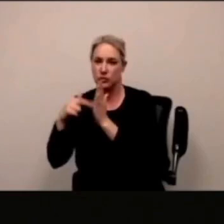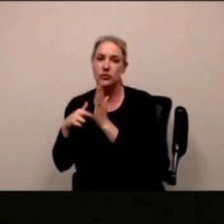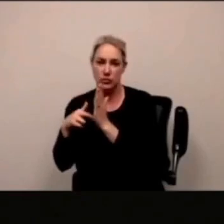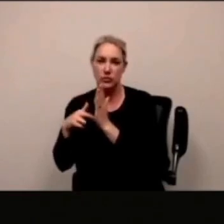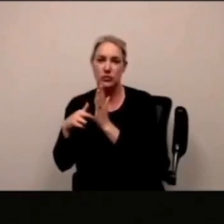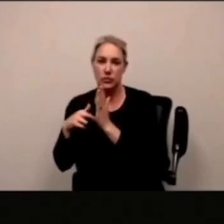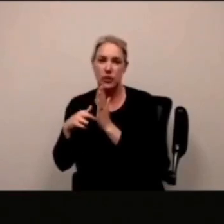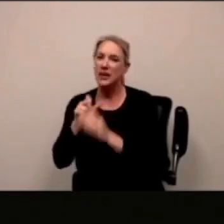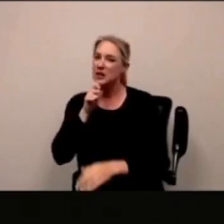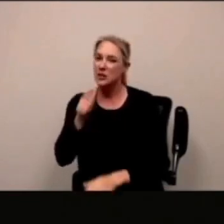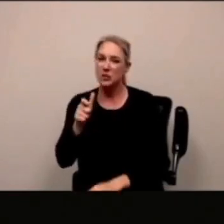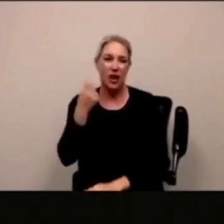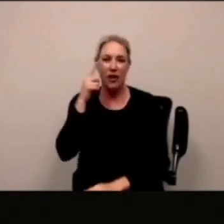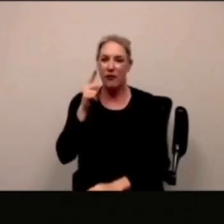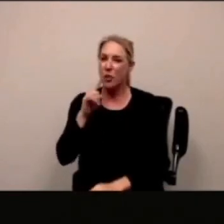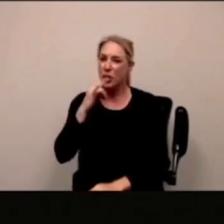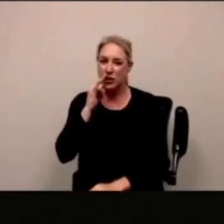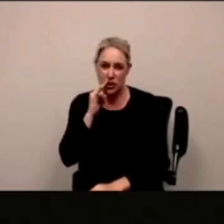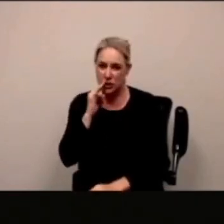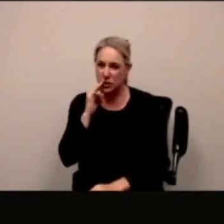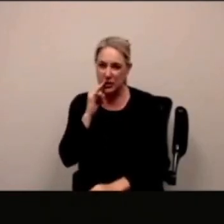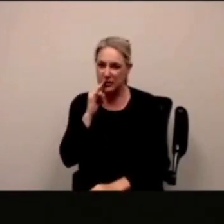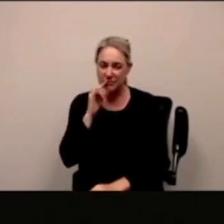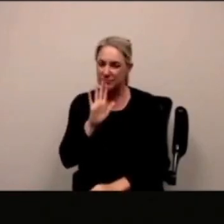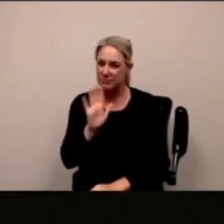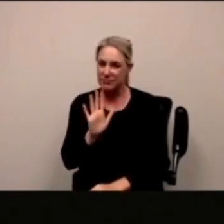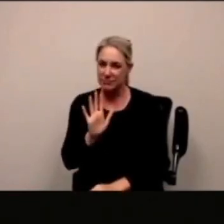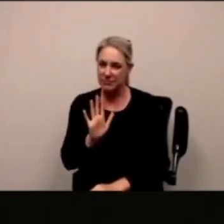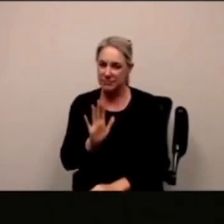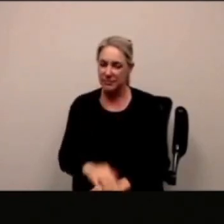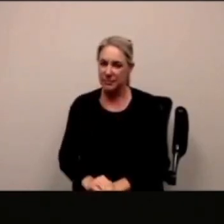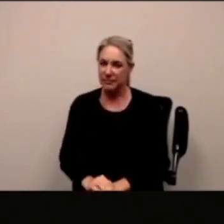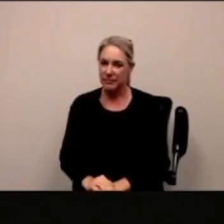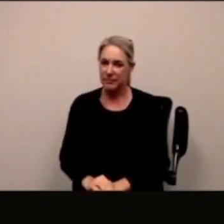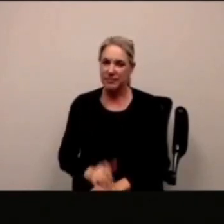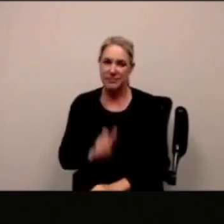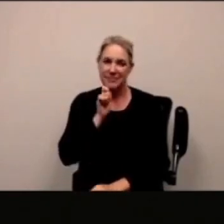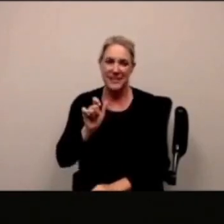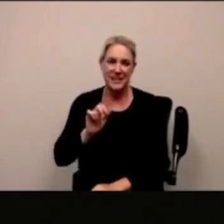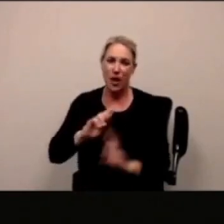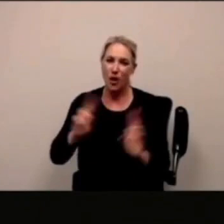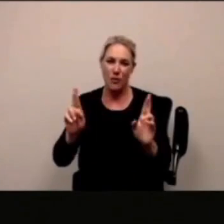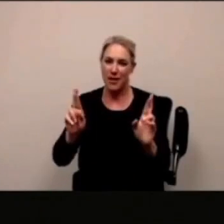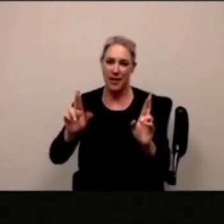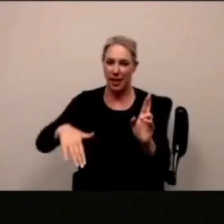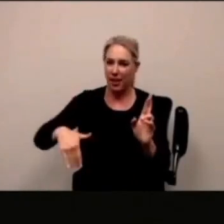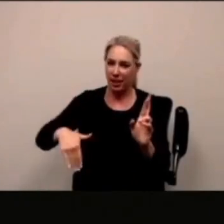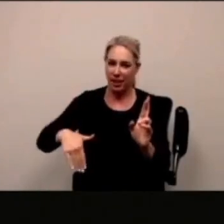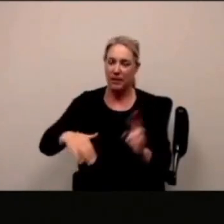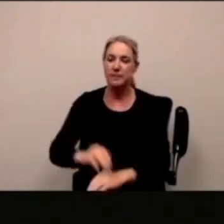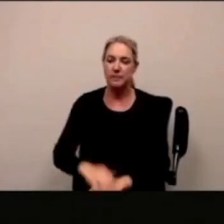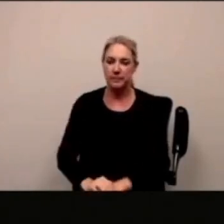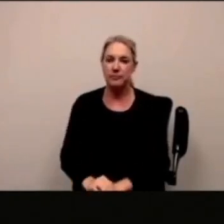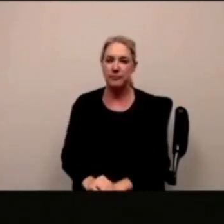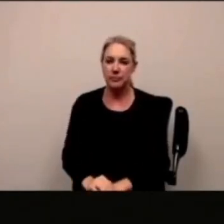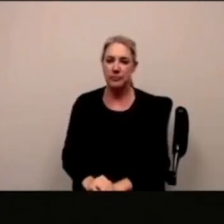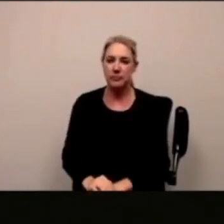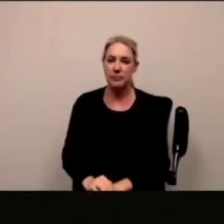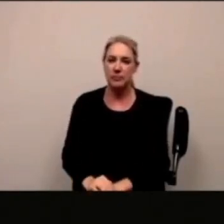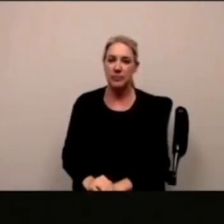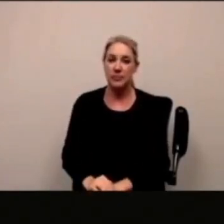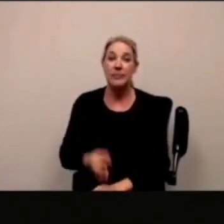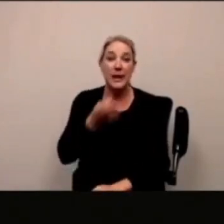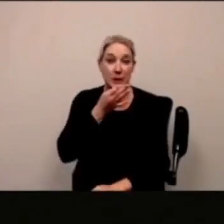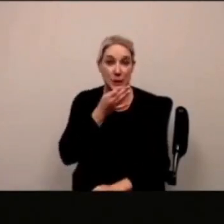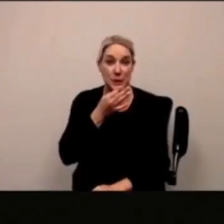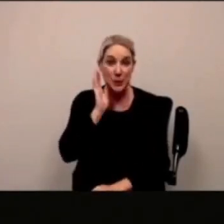è disegnato per le standard di scratch e non vogliamo che le persone abbiano una brutta esperienza non vogliamo sporre i bambini